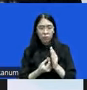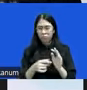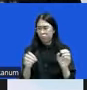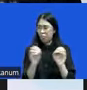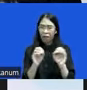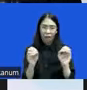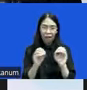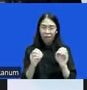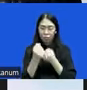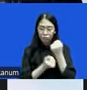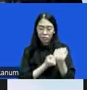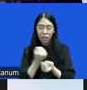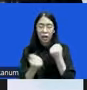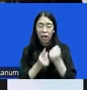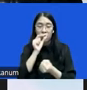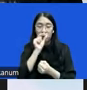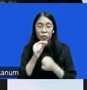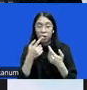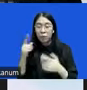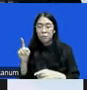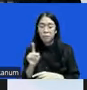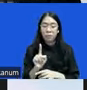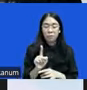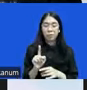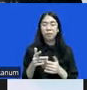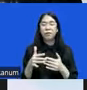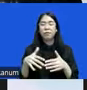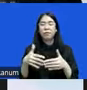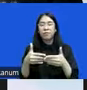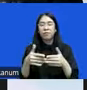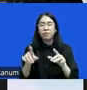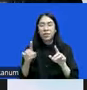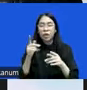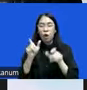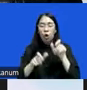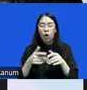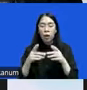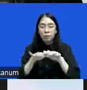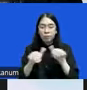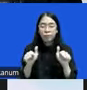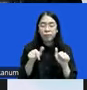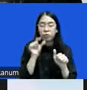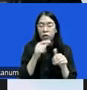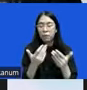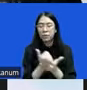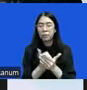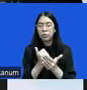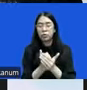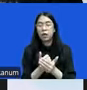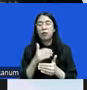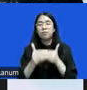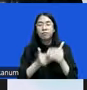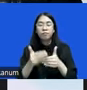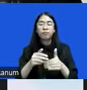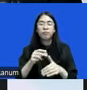upaya-upaya yang menghadirkan safeguard bagaimana formil penanganan restoratif justice itu bisa dilakukan yang